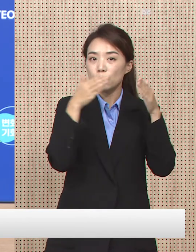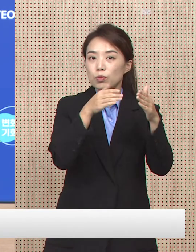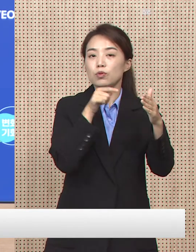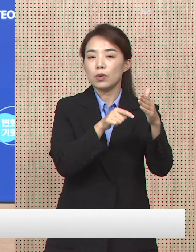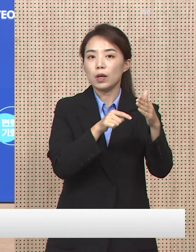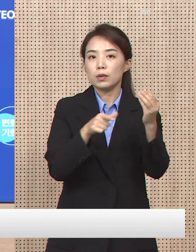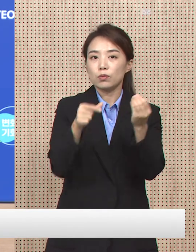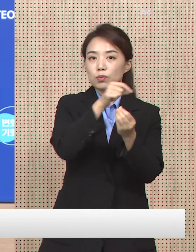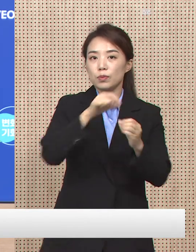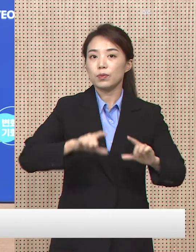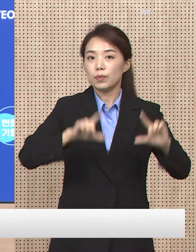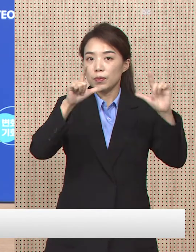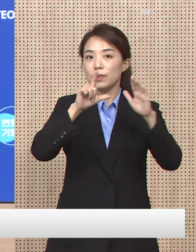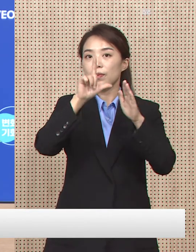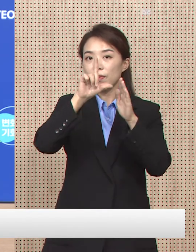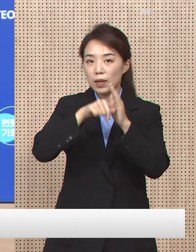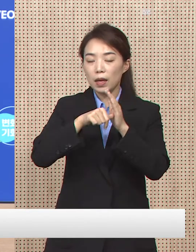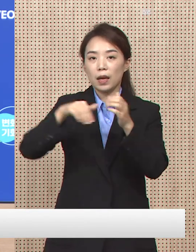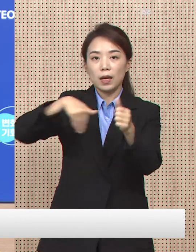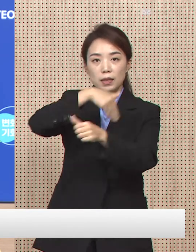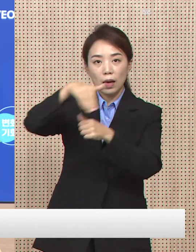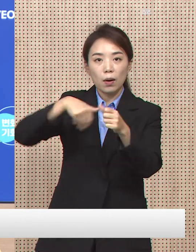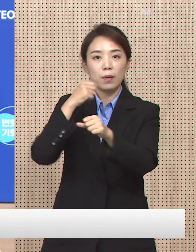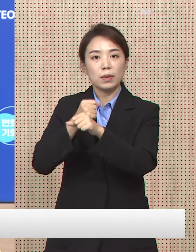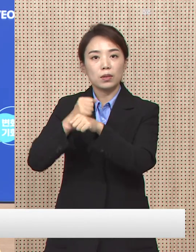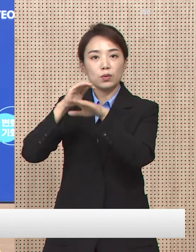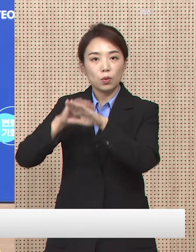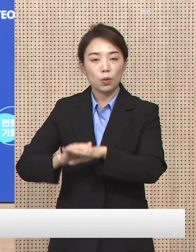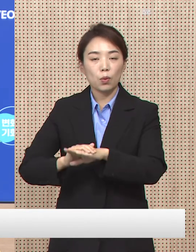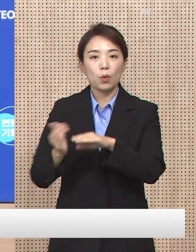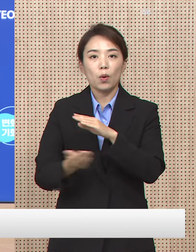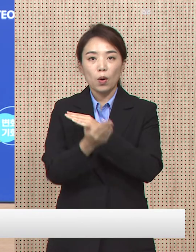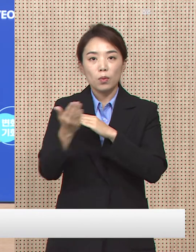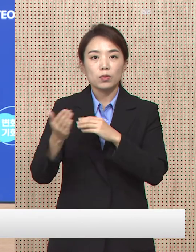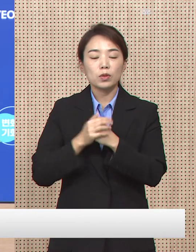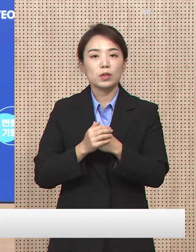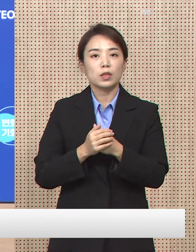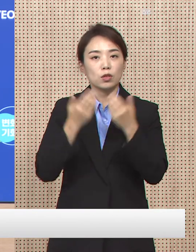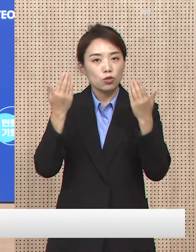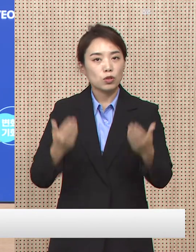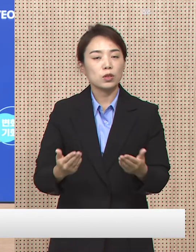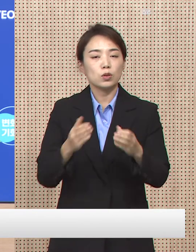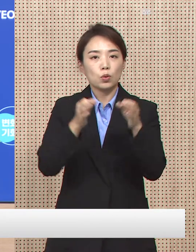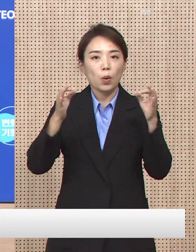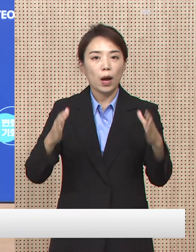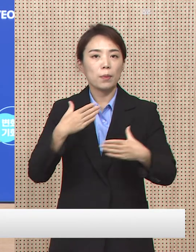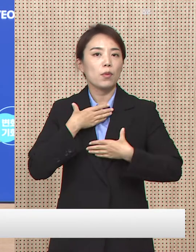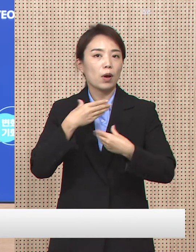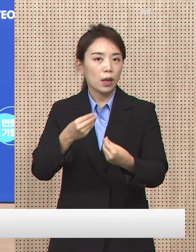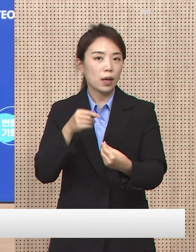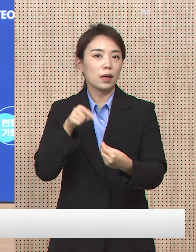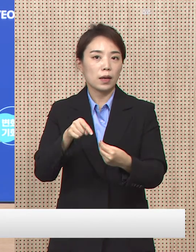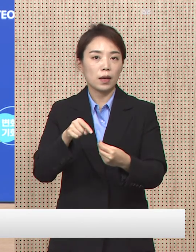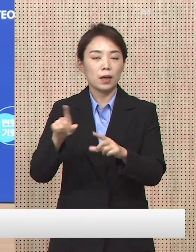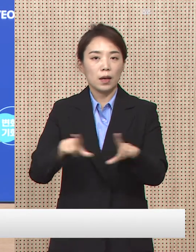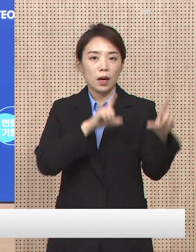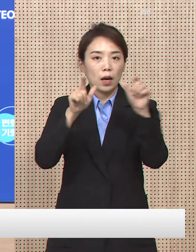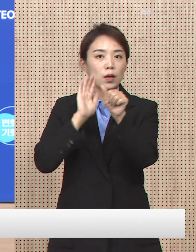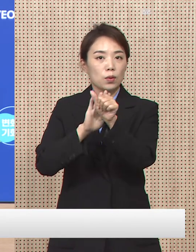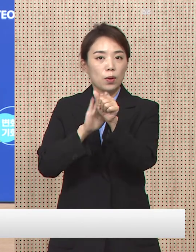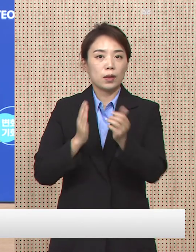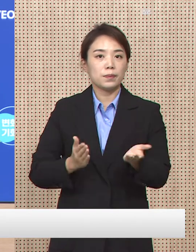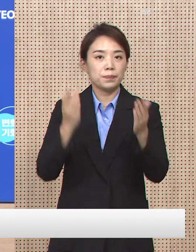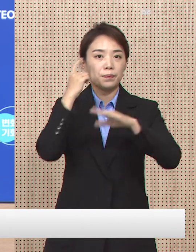추석 연휴 의료 대응 체계를 마련하여 도민 여러분들이 연휴 기간 편안하고 안전한 명절을 보낼 수 있도록 준비할